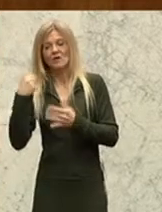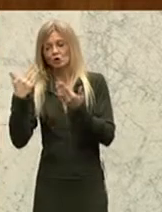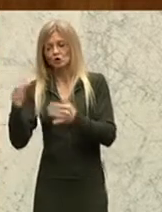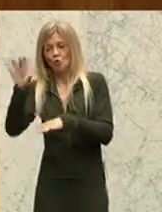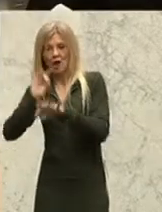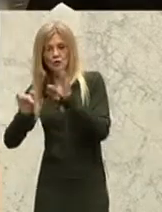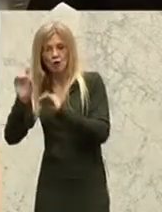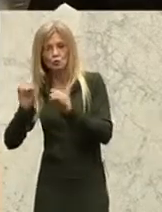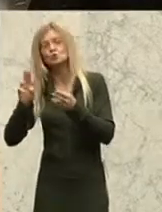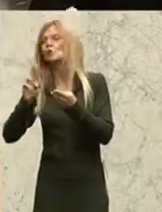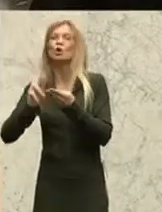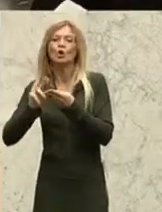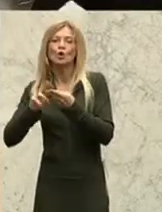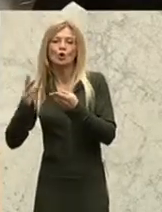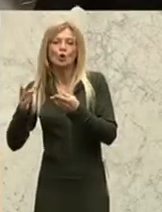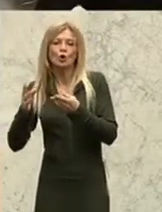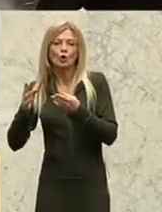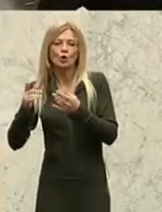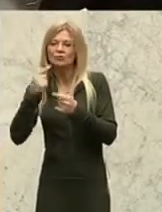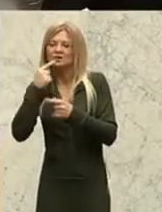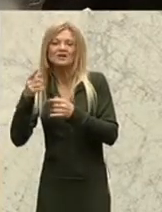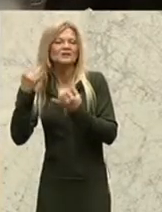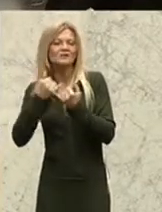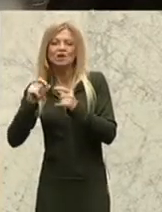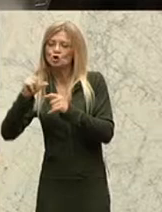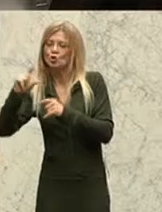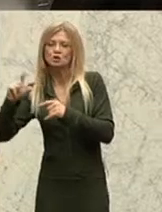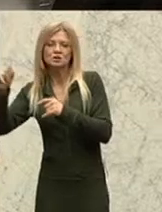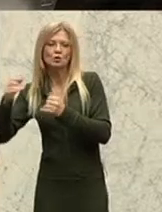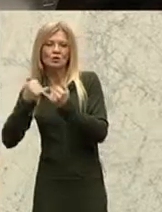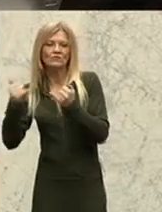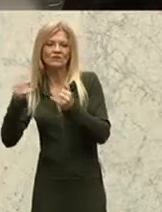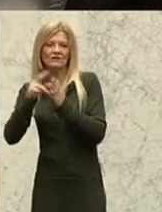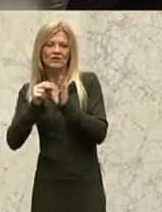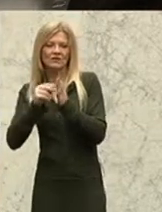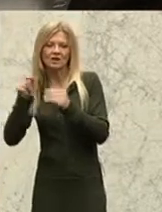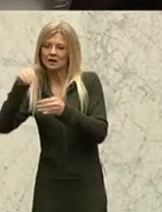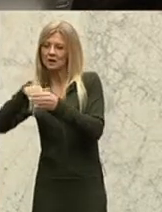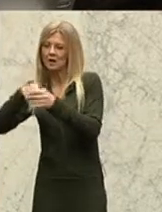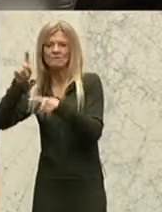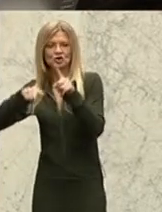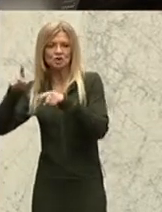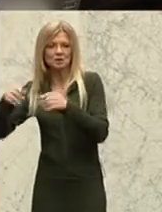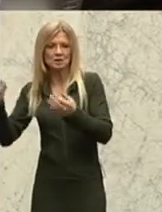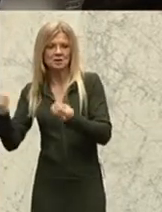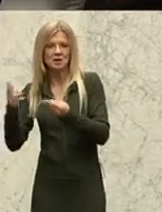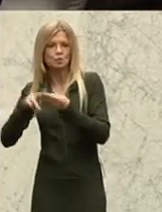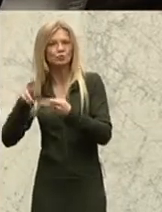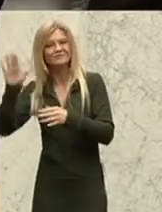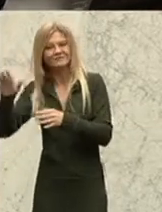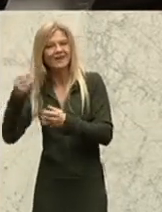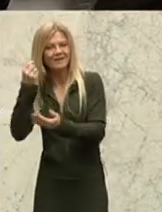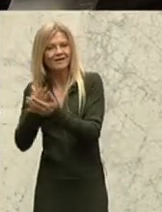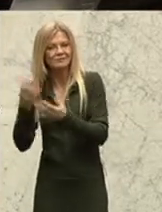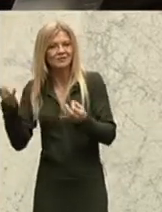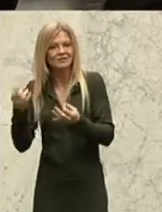Dosierung, das heißt der Anwendung des Glyphosats in den diversen Mitteln vorgenommen und sind zur Erkenntnis gekommen,